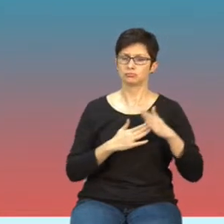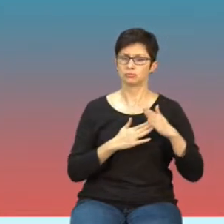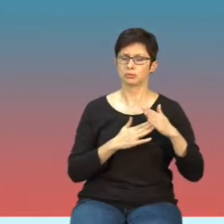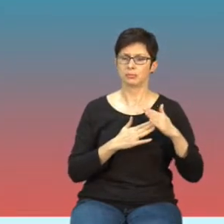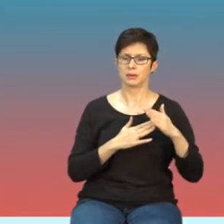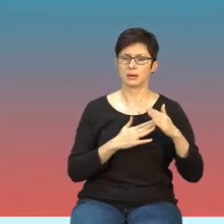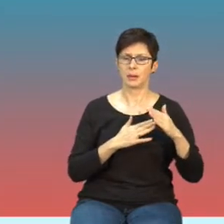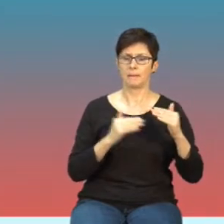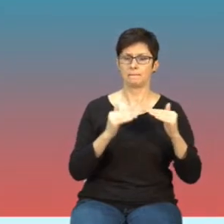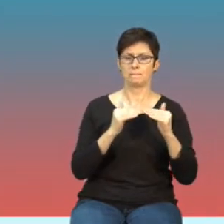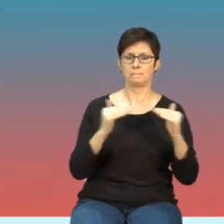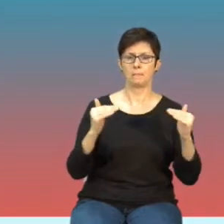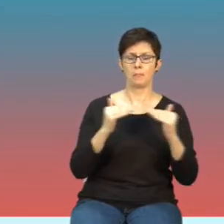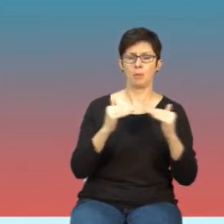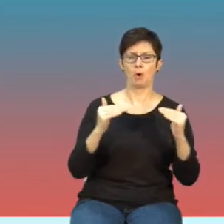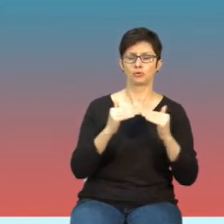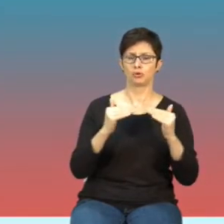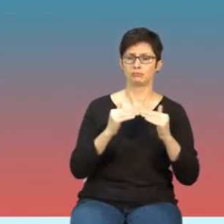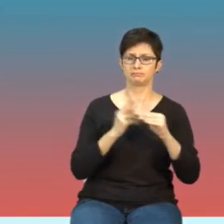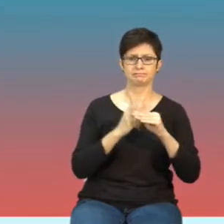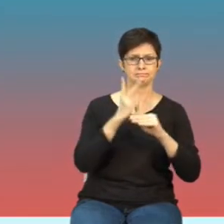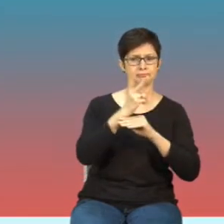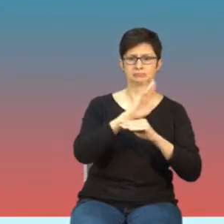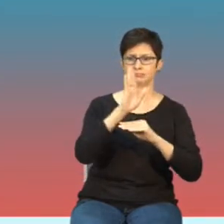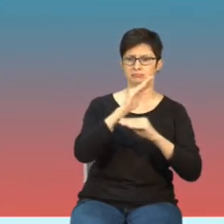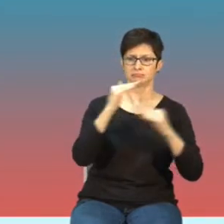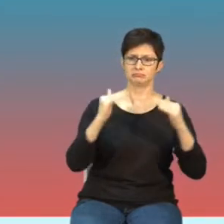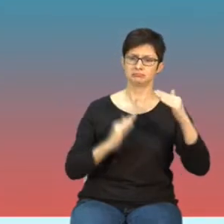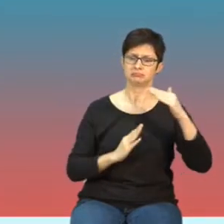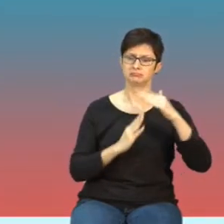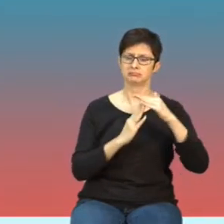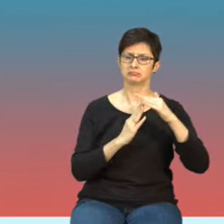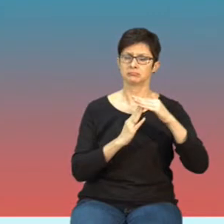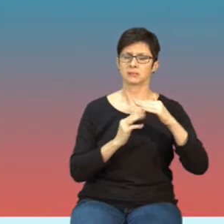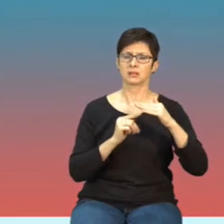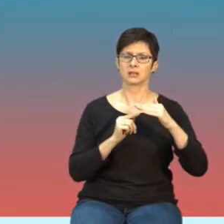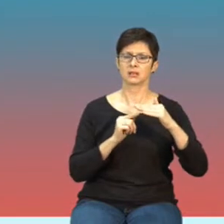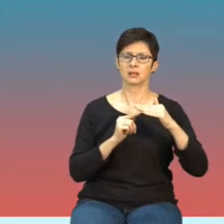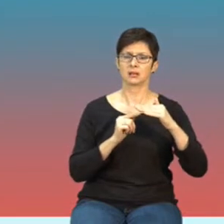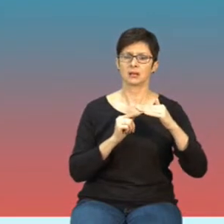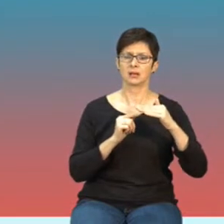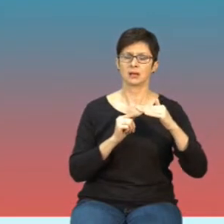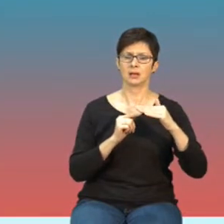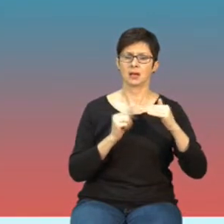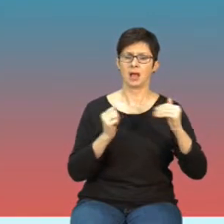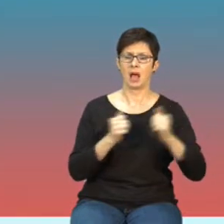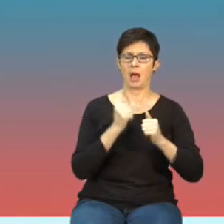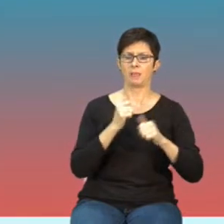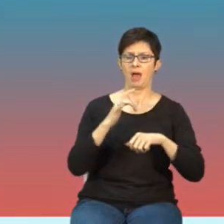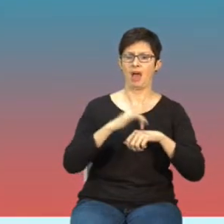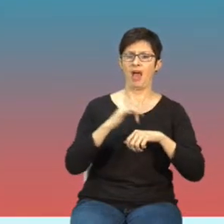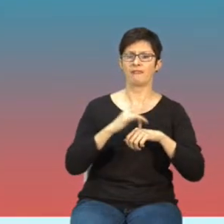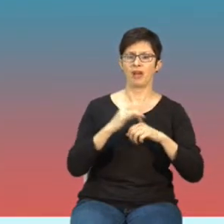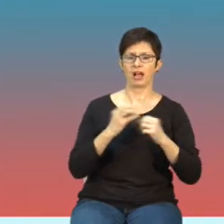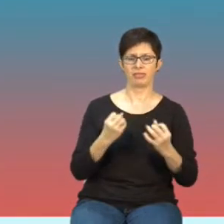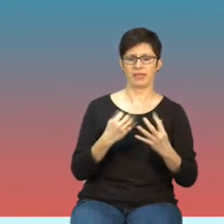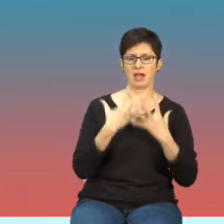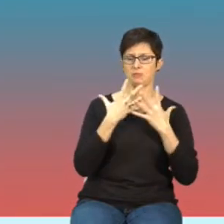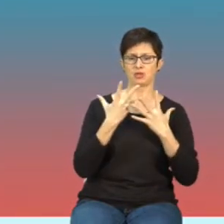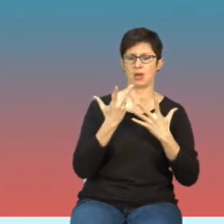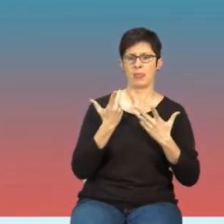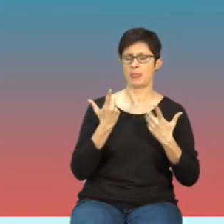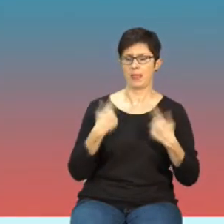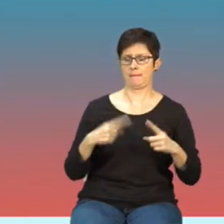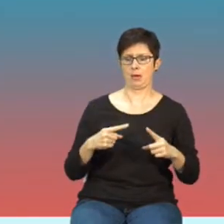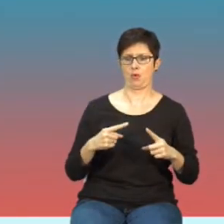poziom dopuszczalny do takiego poziomu, żeby efekt termiczny nie występował. No i